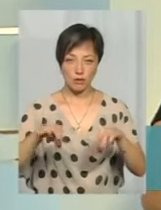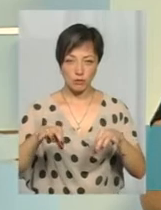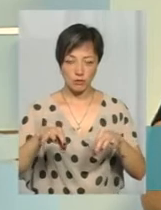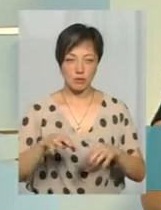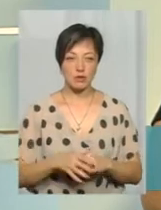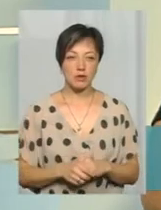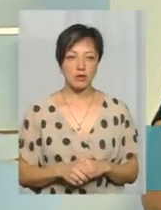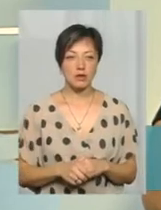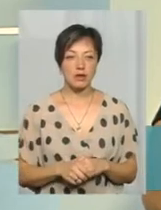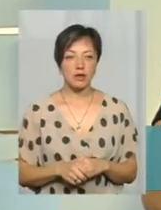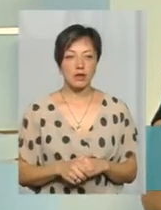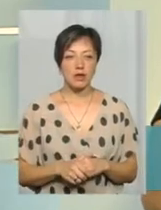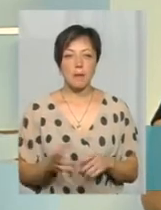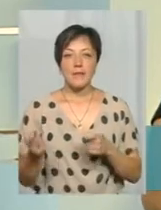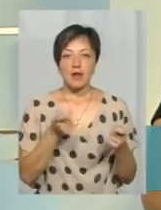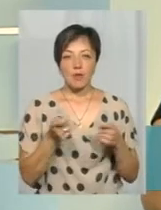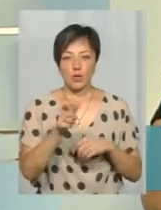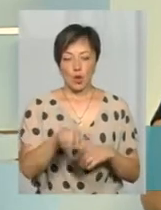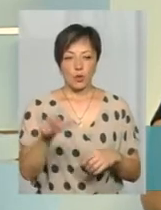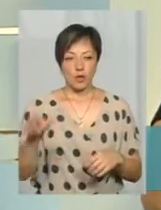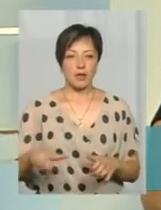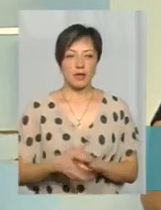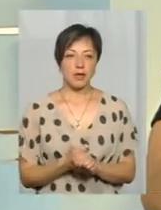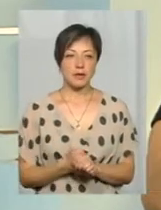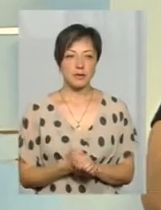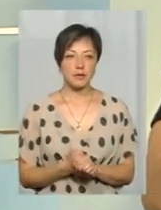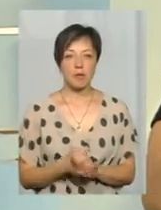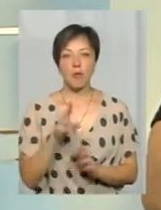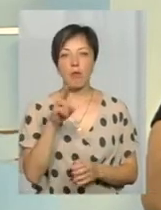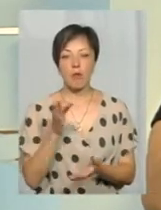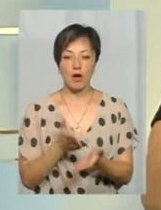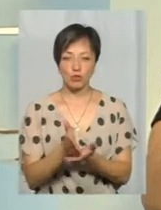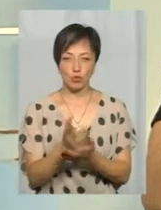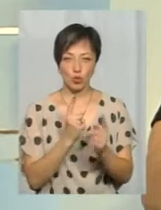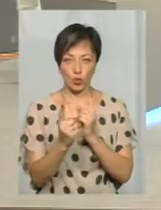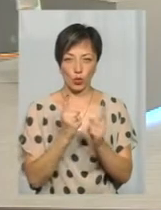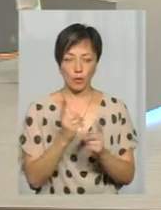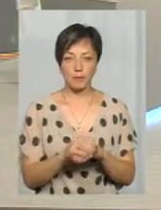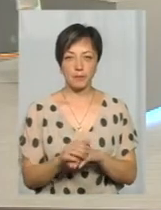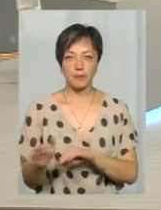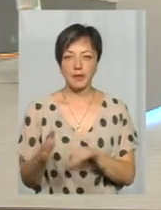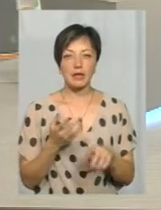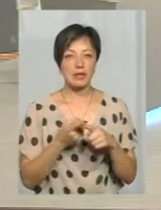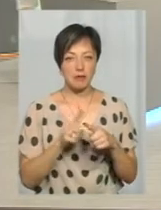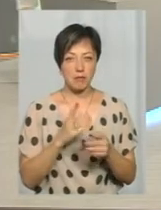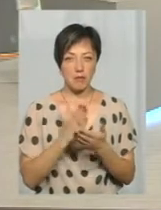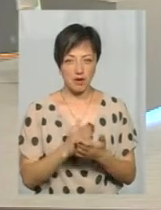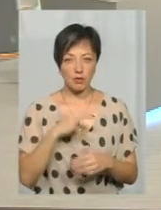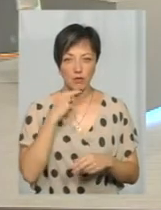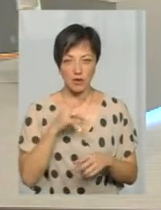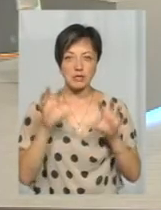транспорту, який перевозять пасажирів по маршруту руху в основному. А це йдеться про легальних